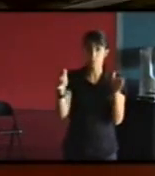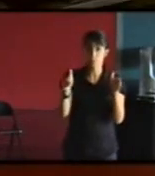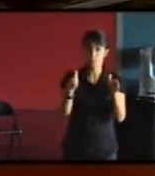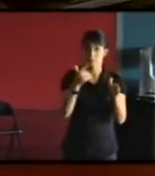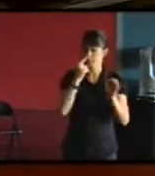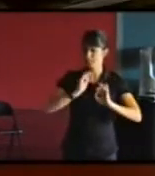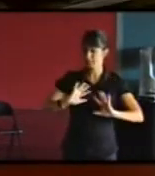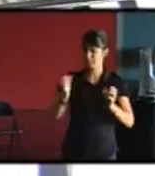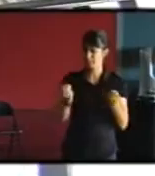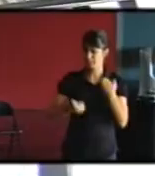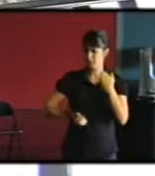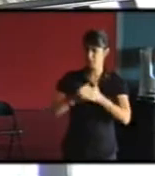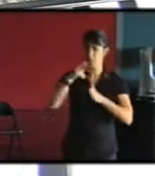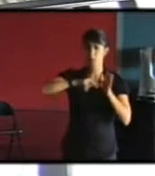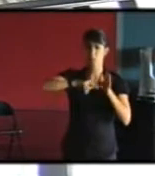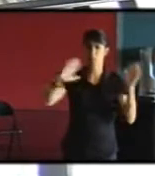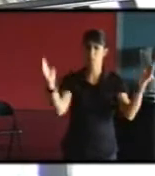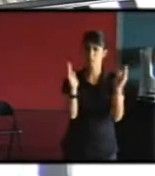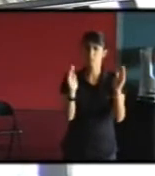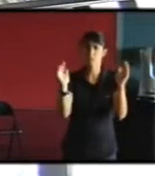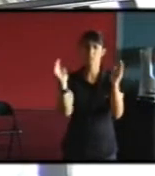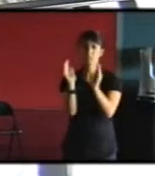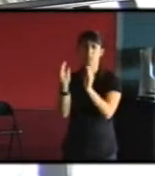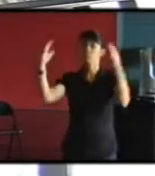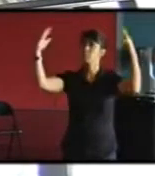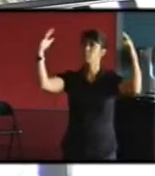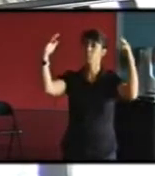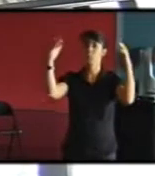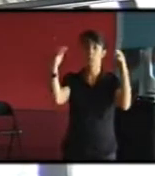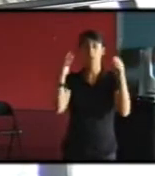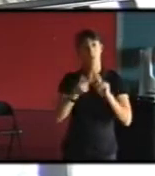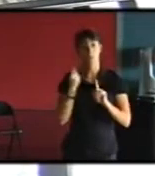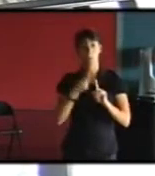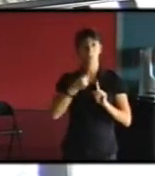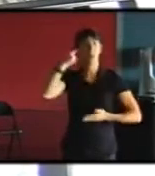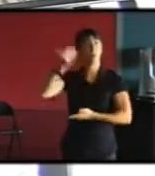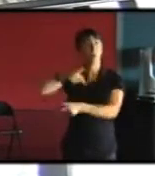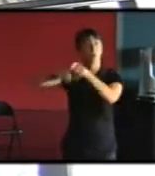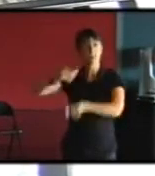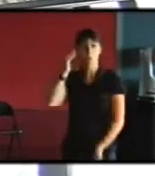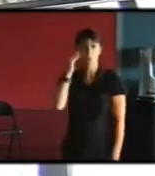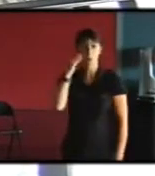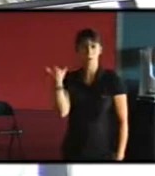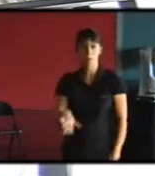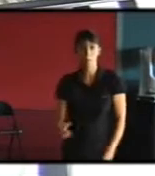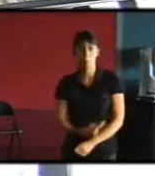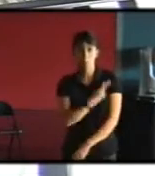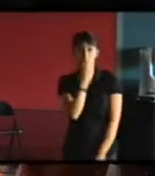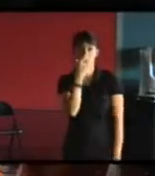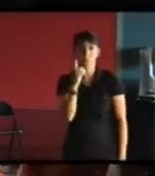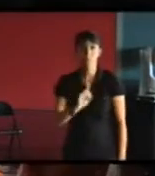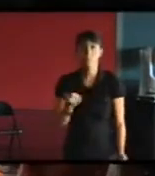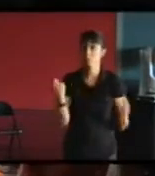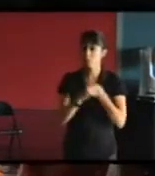ouvertures aussi réduites je pense que pour le moral des gens c'est très mauvais qu'on aime